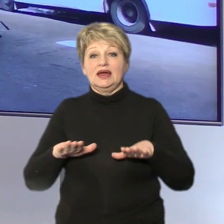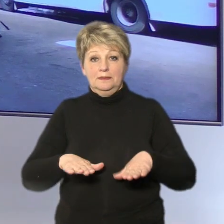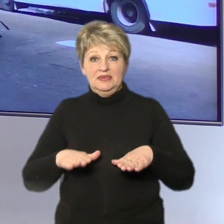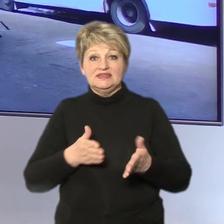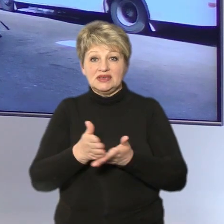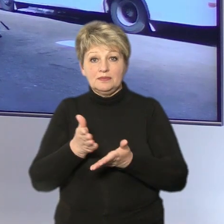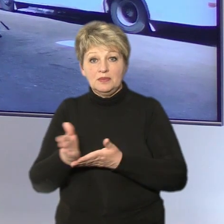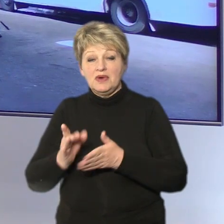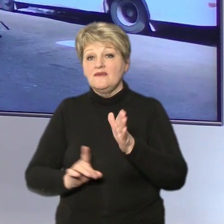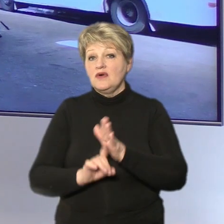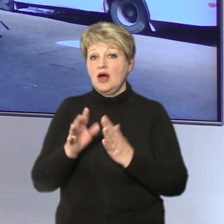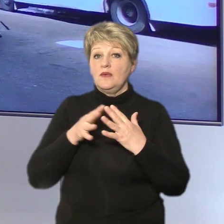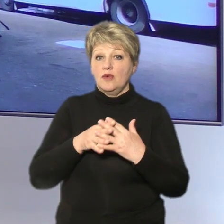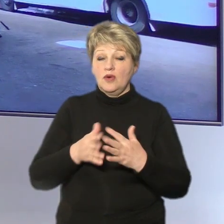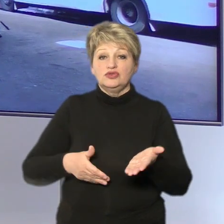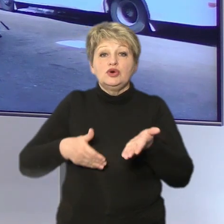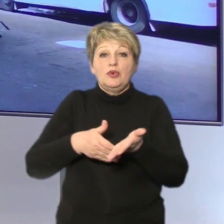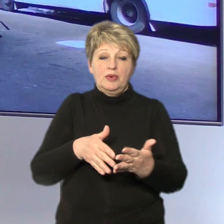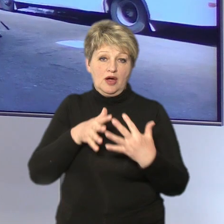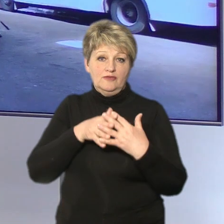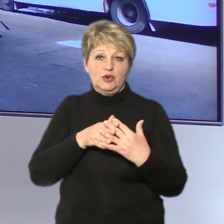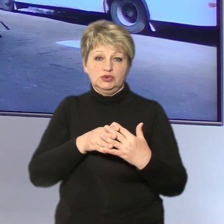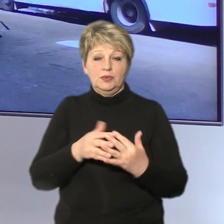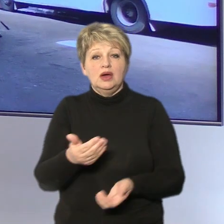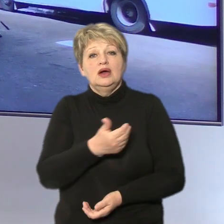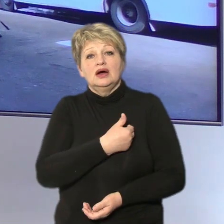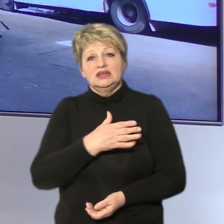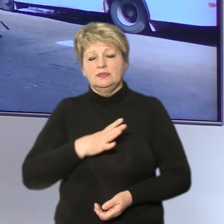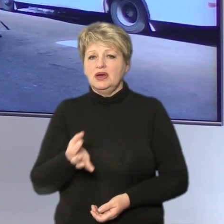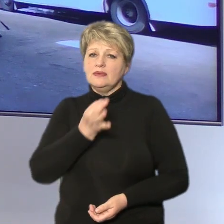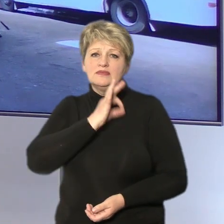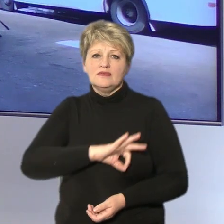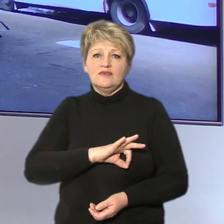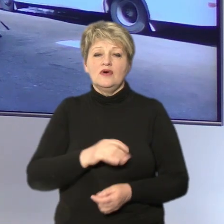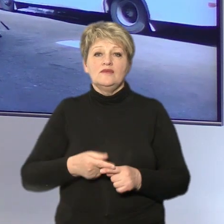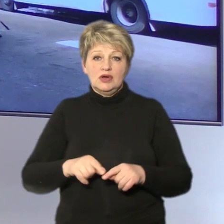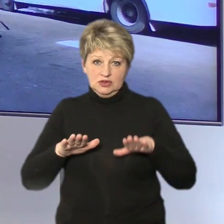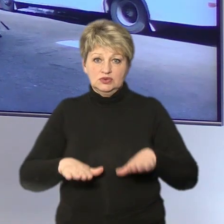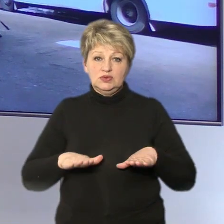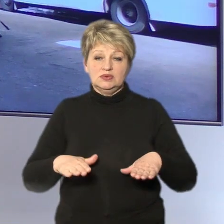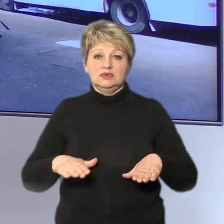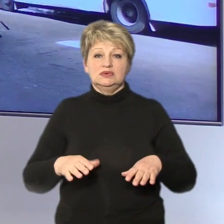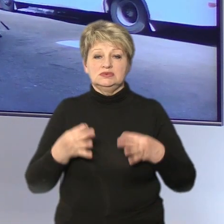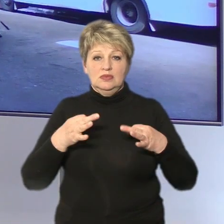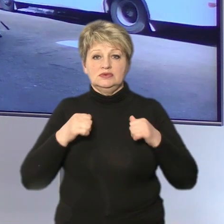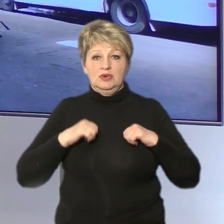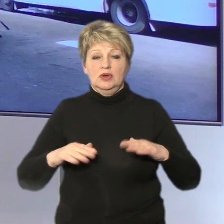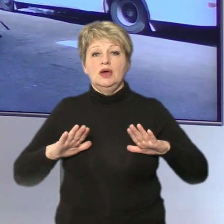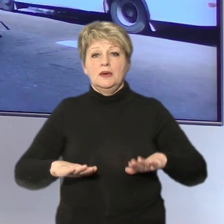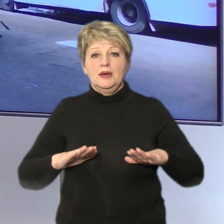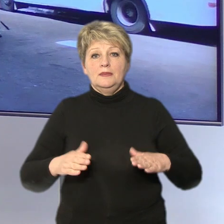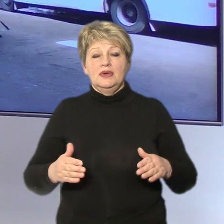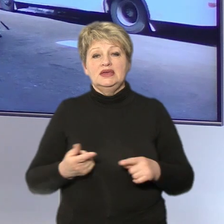початку повномасштабної війни допомагає фронту. Хотілося бути корисним у тиловому місці, пояснює директорка підприємства Олена